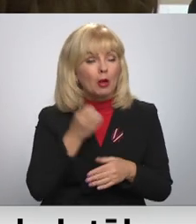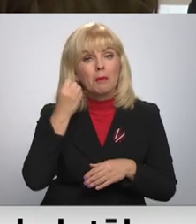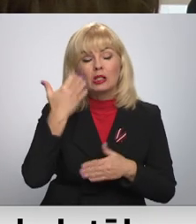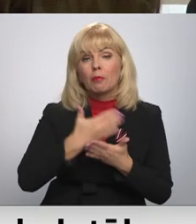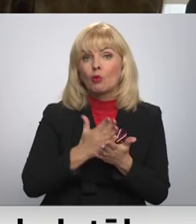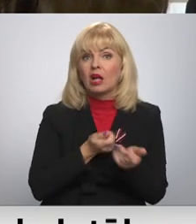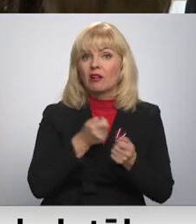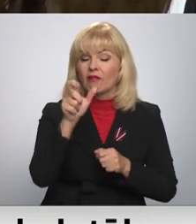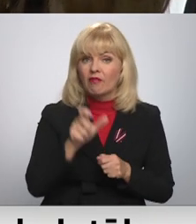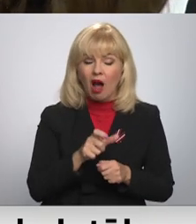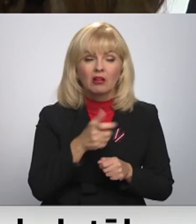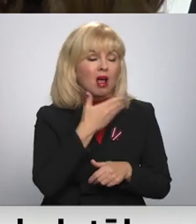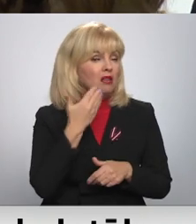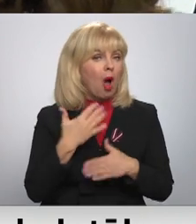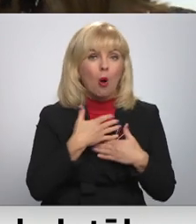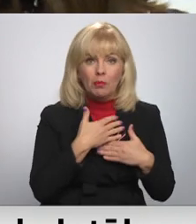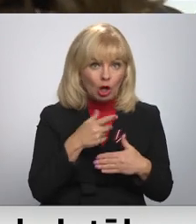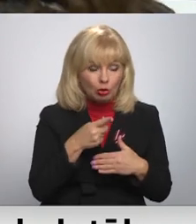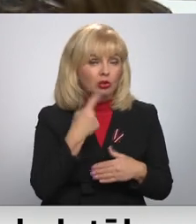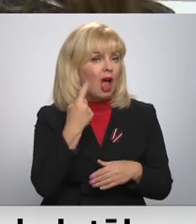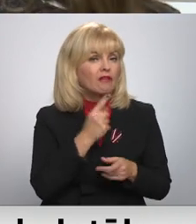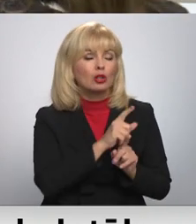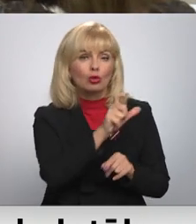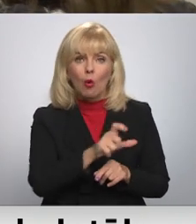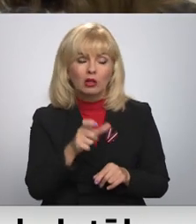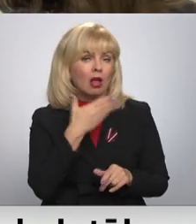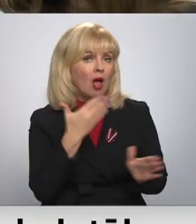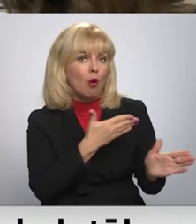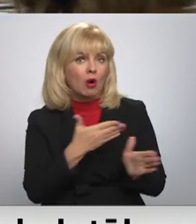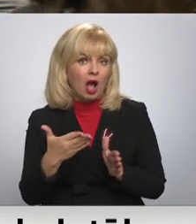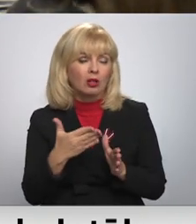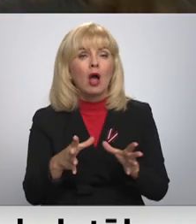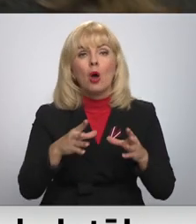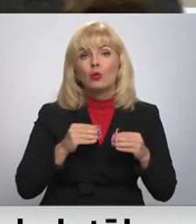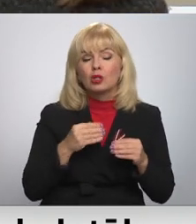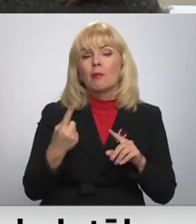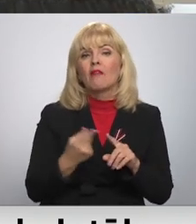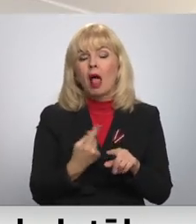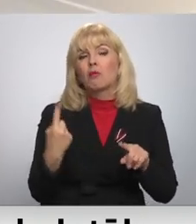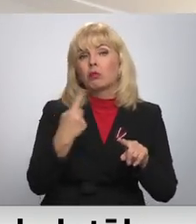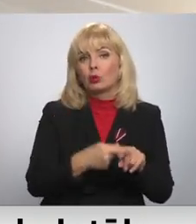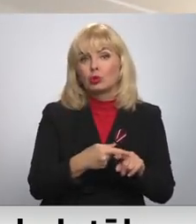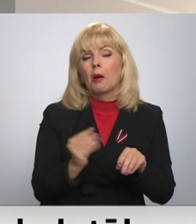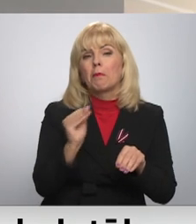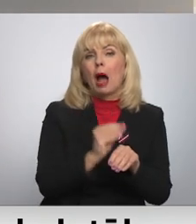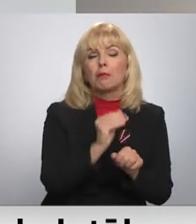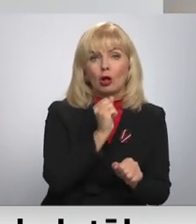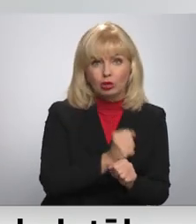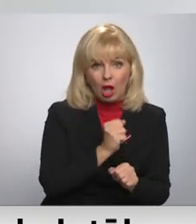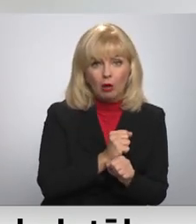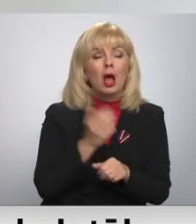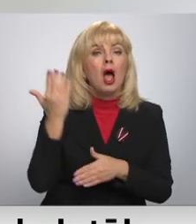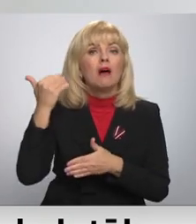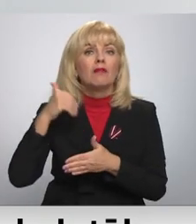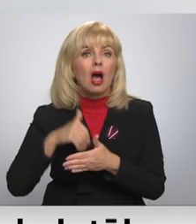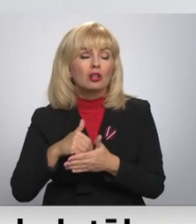vadītāji nebrīnoties, ka neviens skolotājs nēsot gatavs uzņemties vēl kādu darbu. Ar vēstures